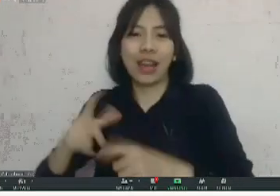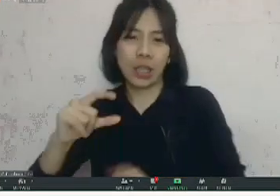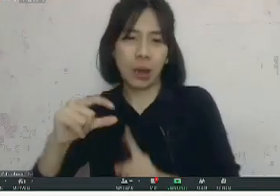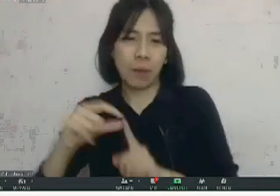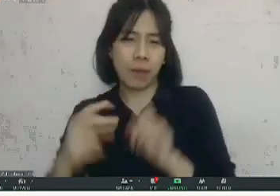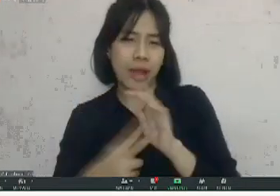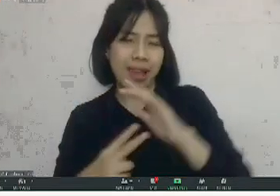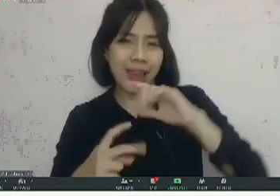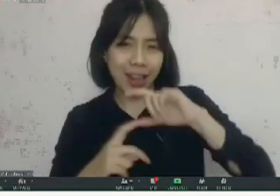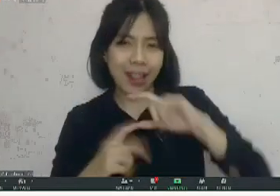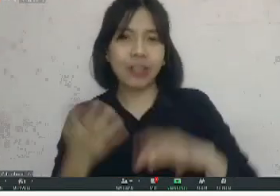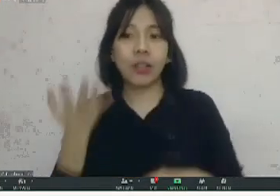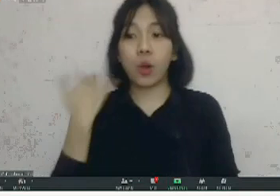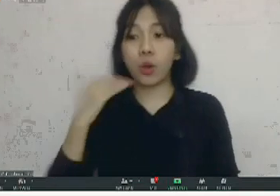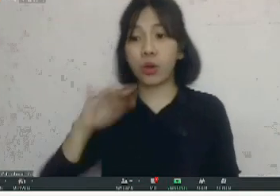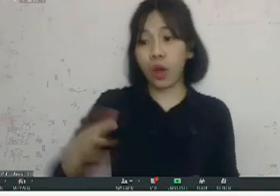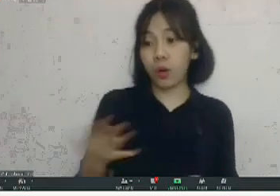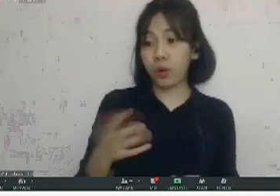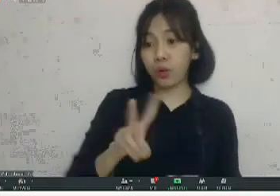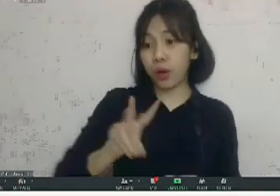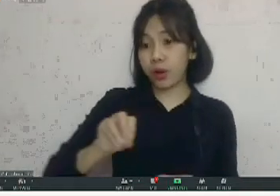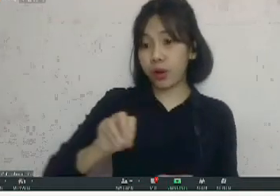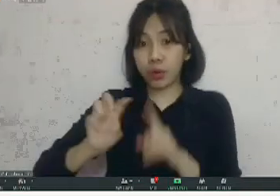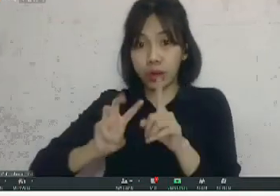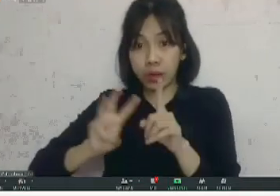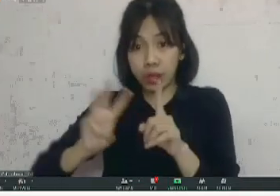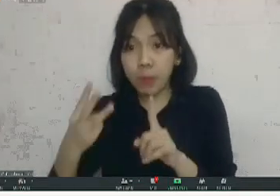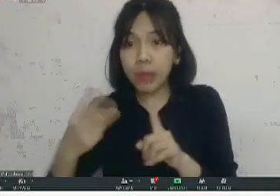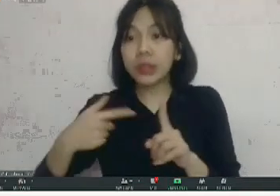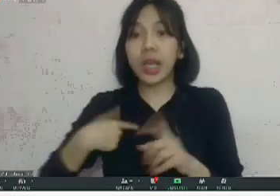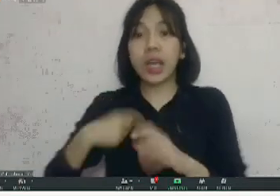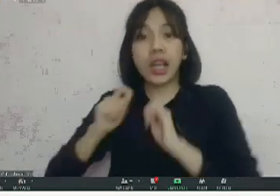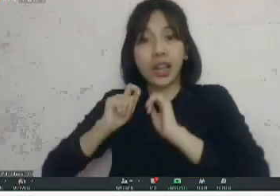2013 itu saya ikut